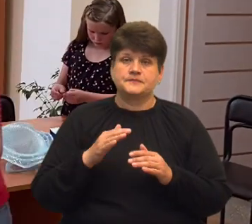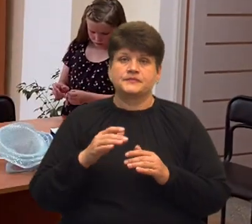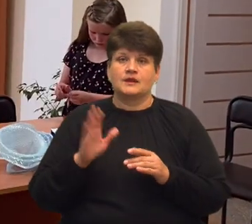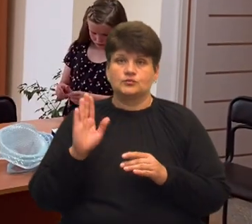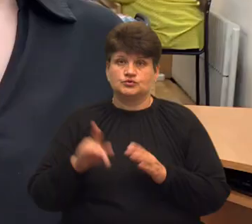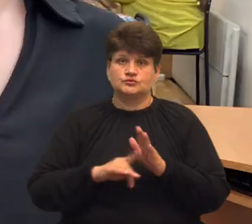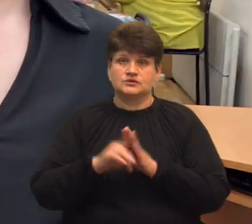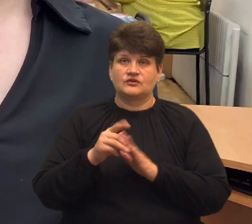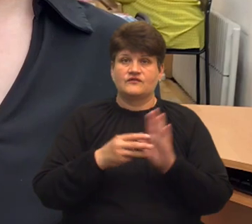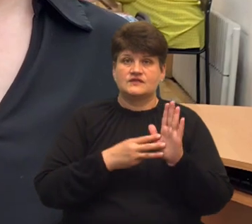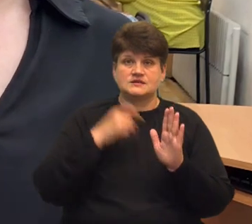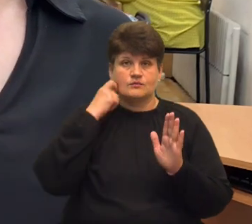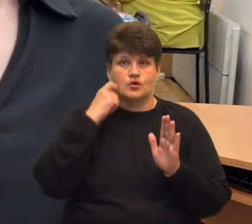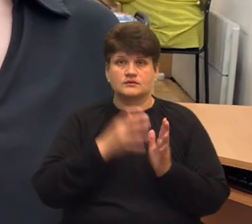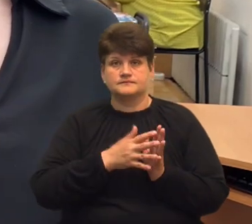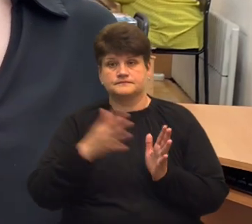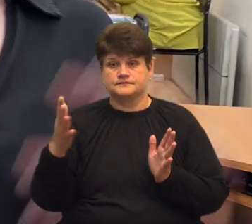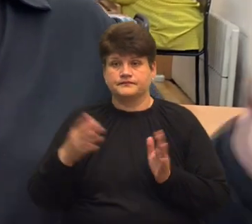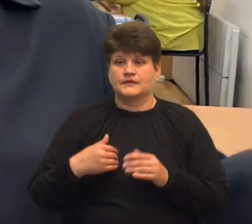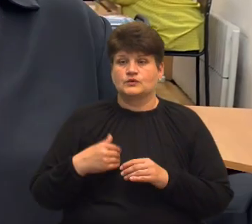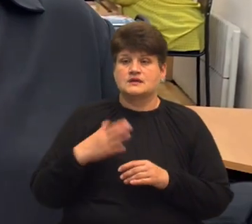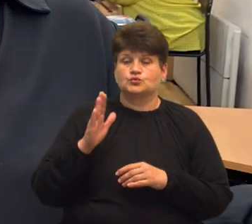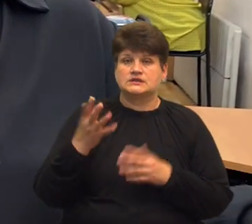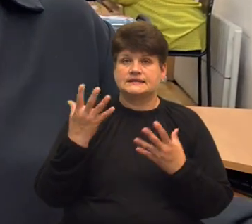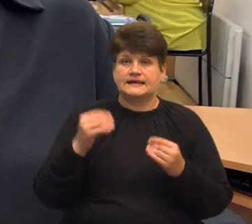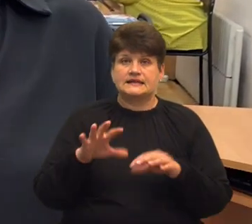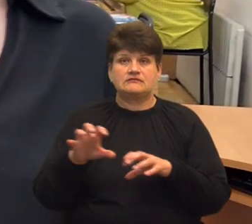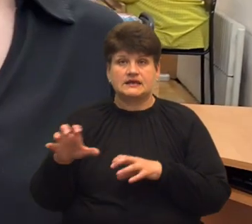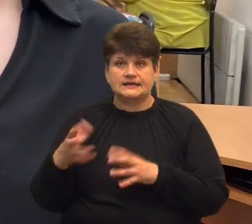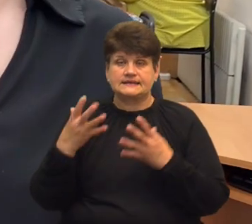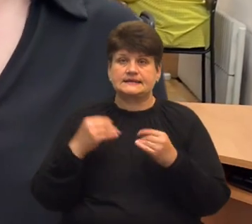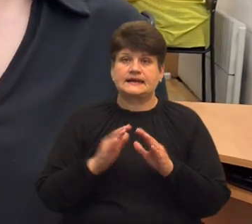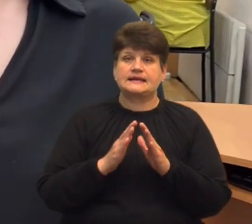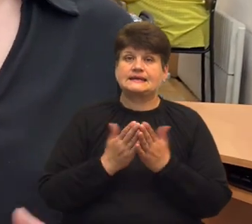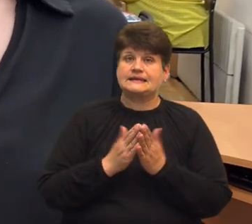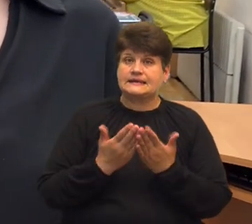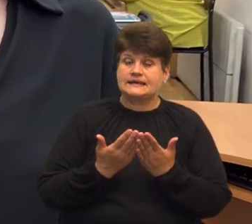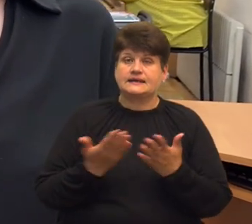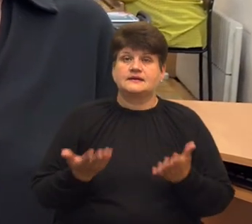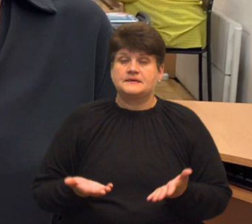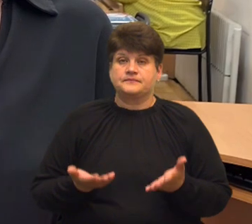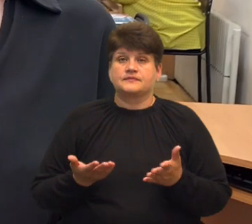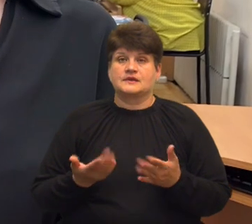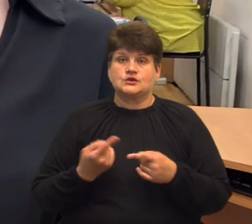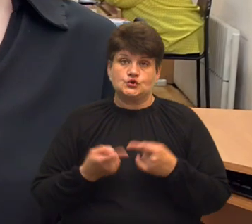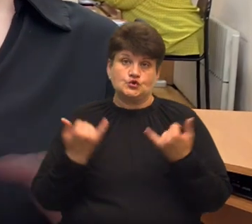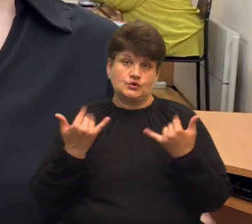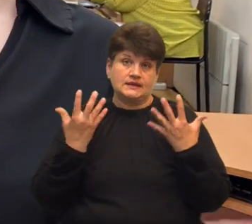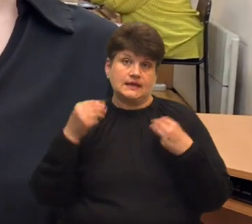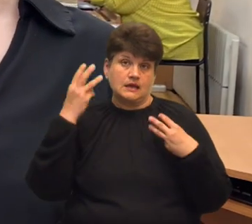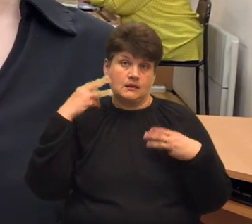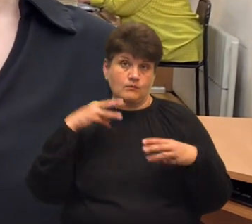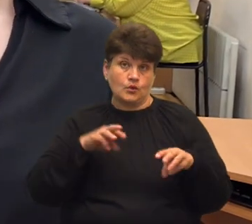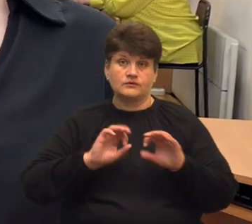від 8 років. У нас був день тварин, у нас був день книги, бібліотека все-таки. Сьогодні у нас день моди. Ми їм